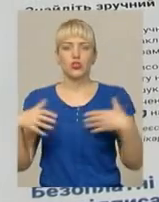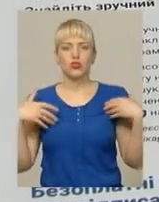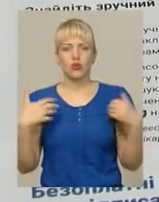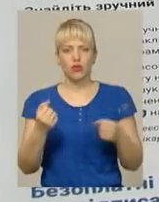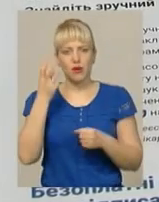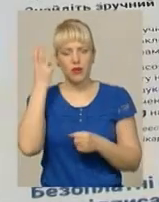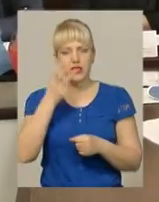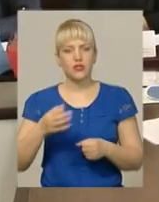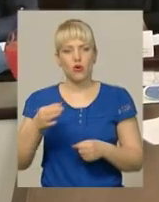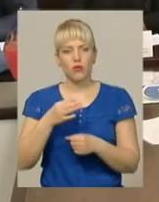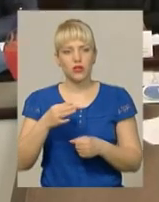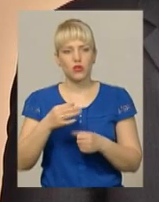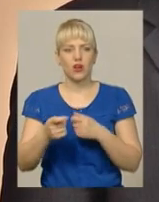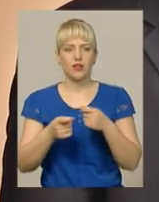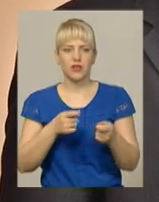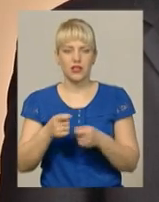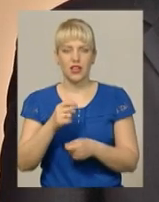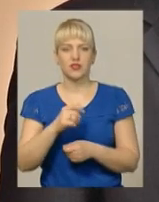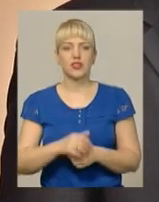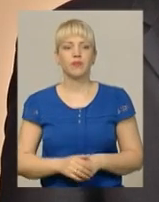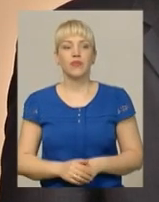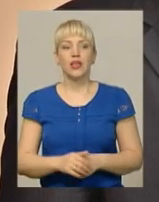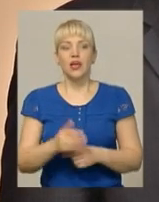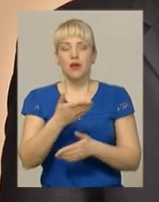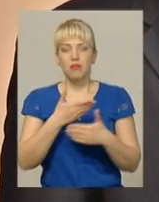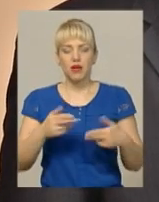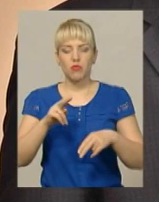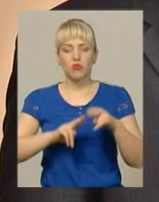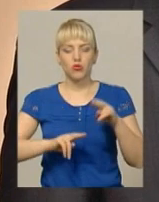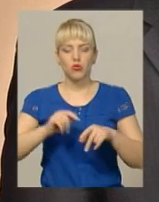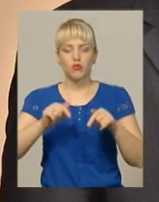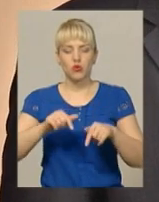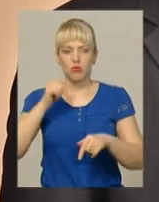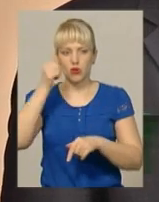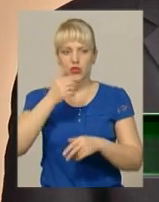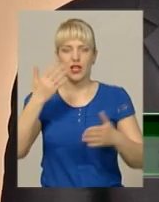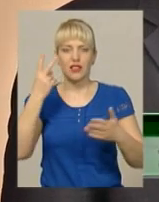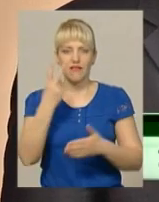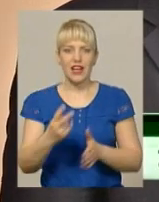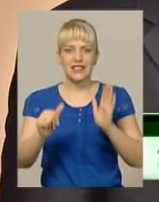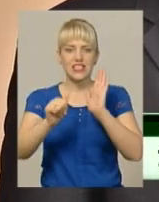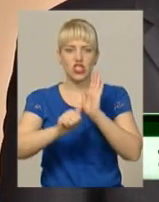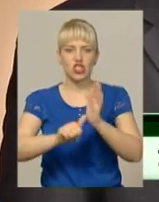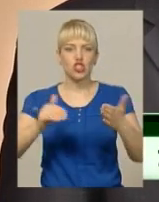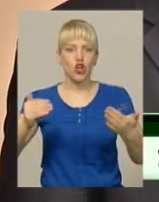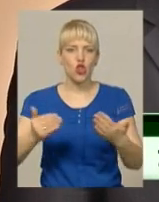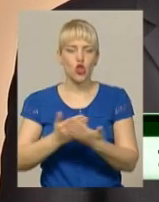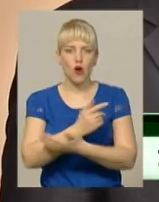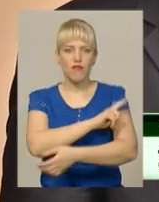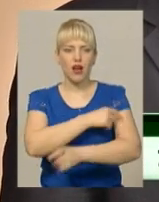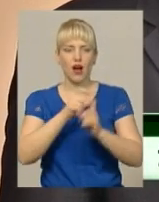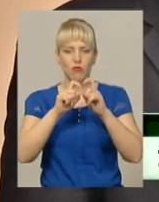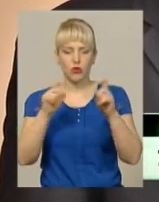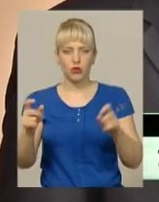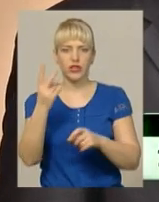адміністрації Яків Цуглевич. Ми побудуємо цього року 26 нових амбулаторій, дві зробимо